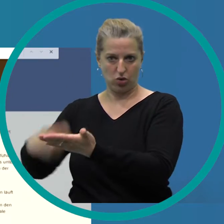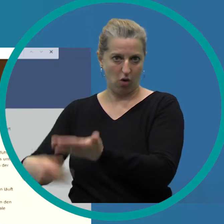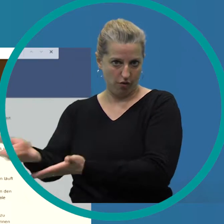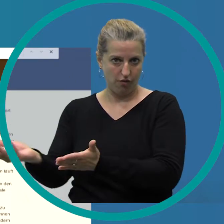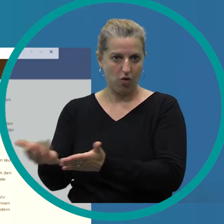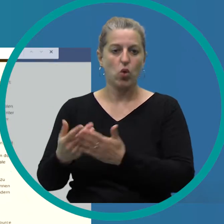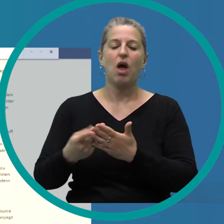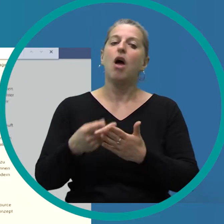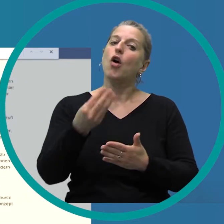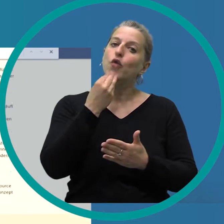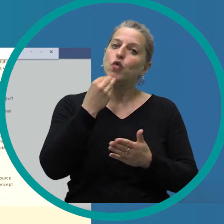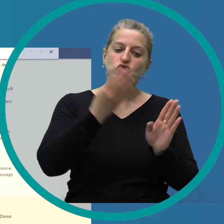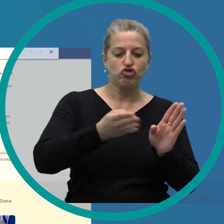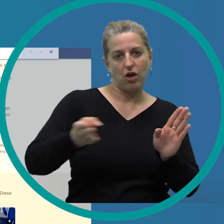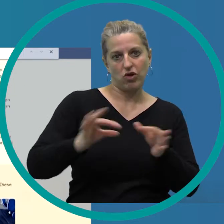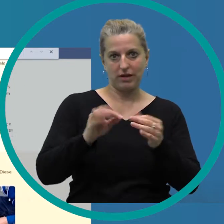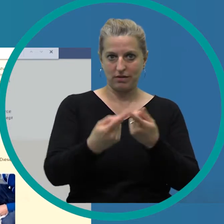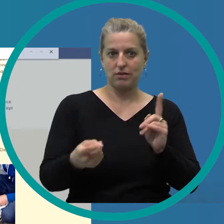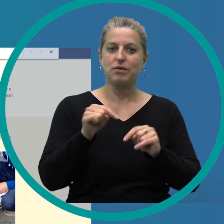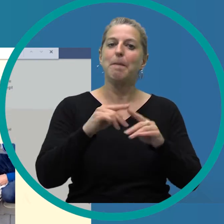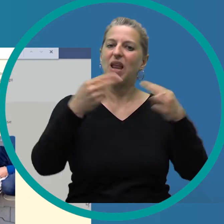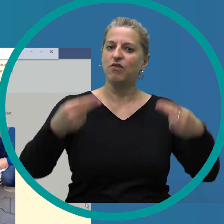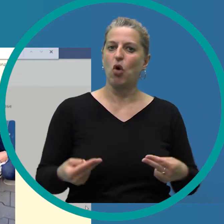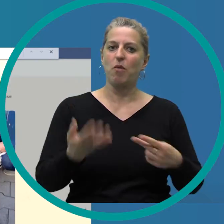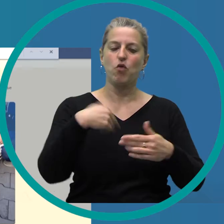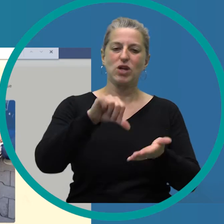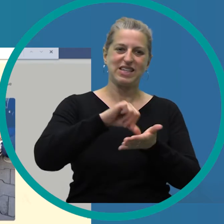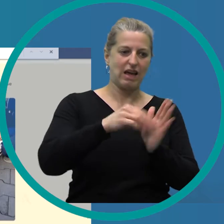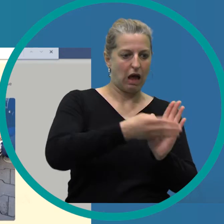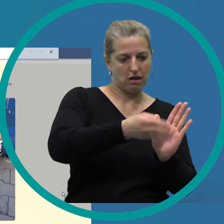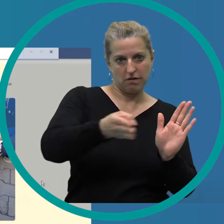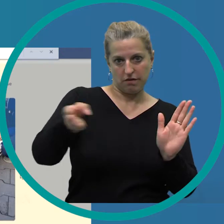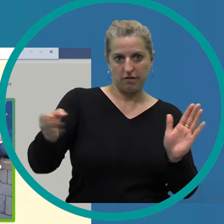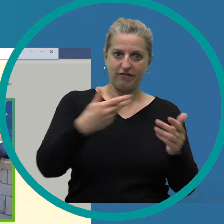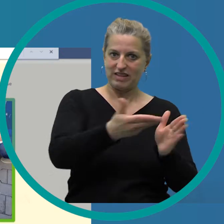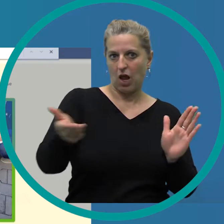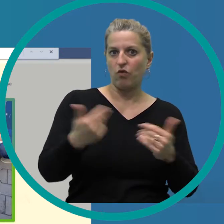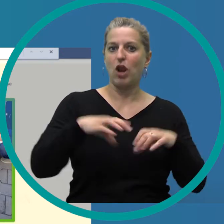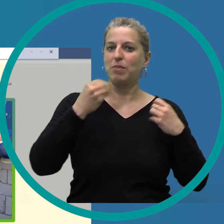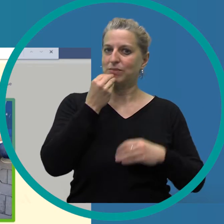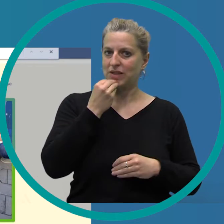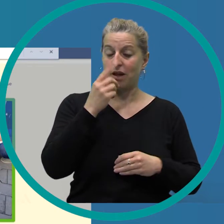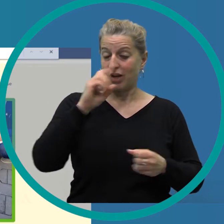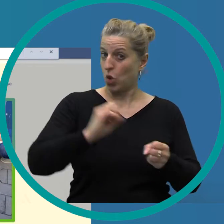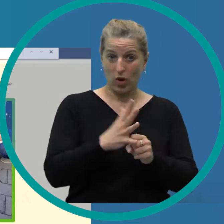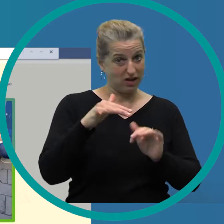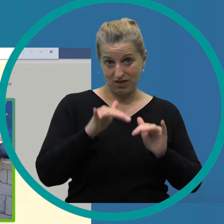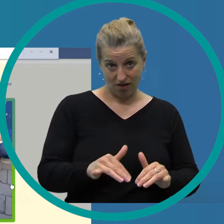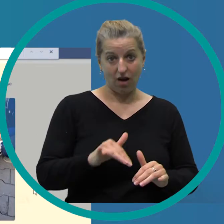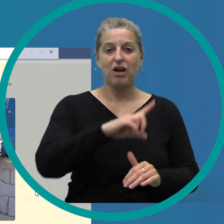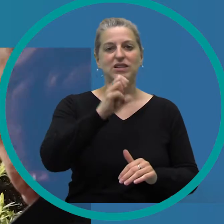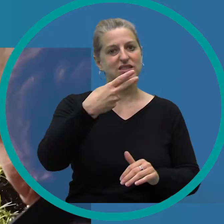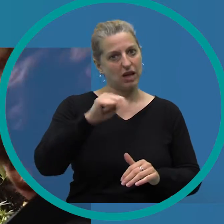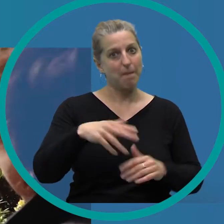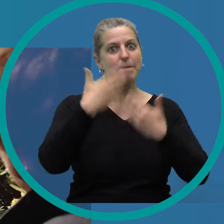noch foodsharing.de, eine Plattform, wo es um Lebensmittelverteilung an zentralen Orten geht. Wenn Corona nicht wäre, hätte das